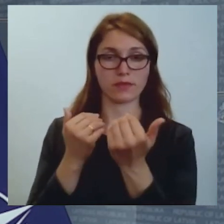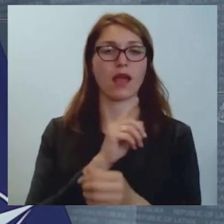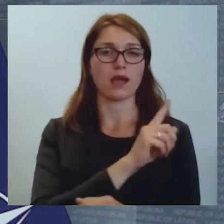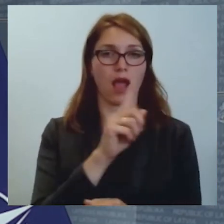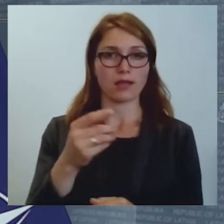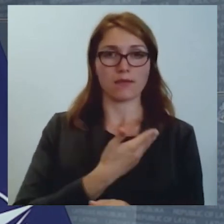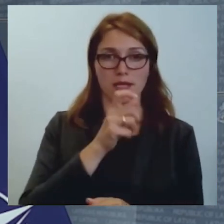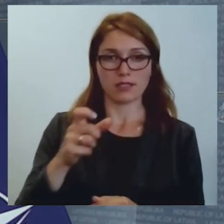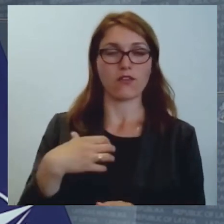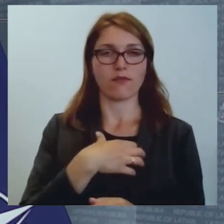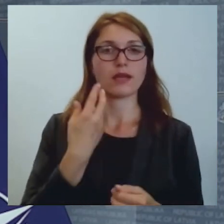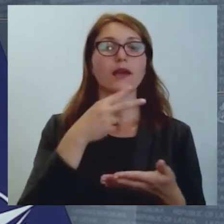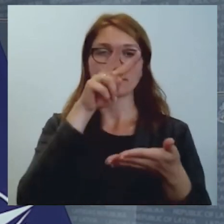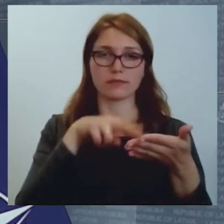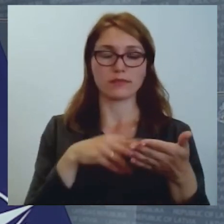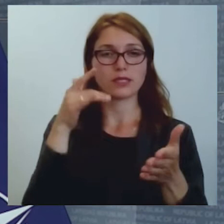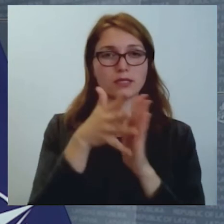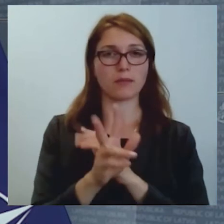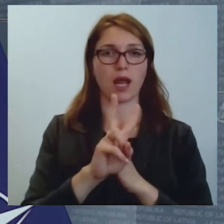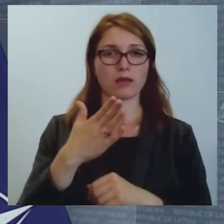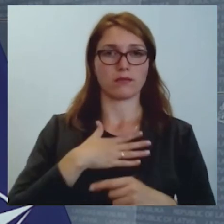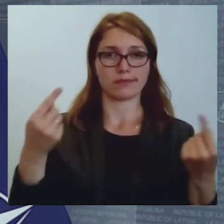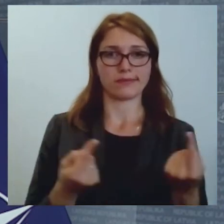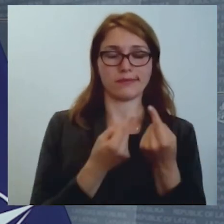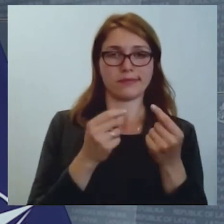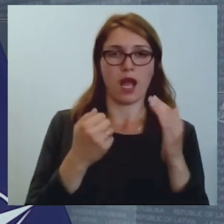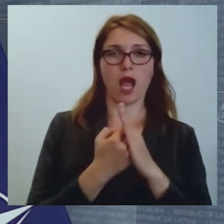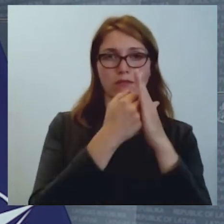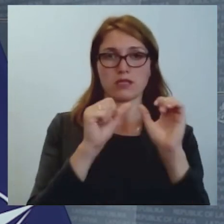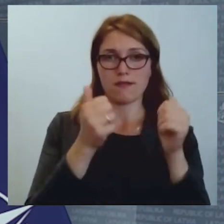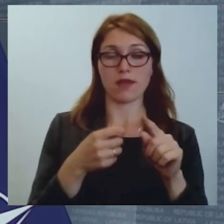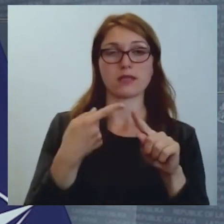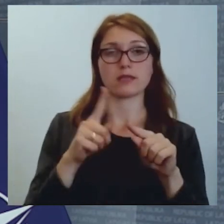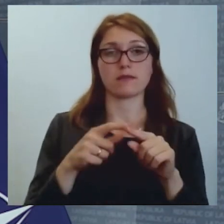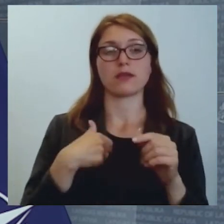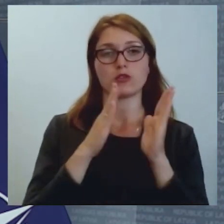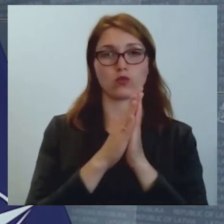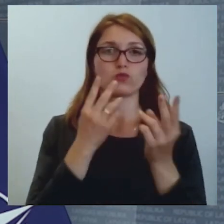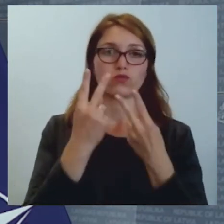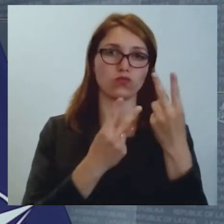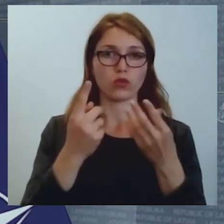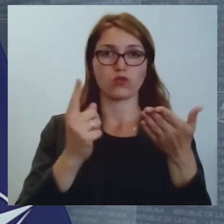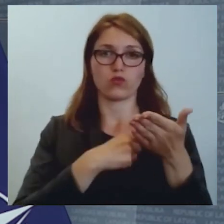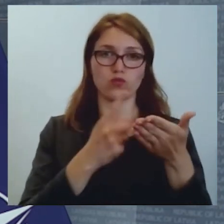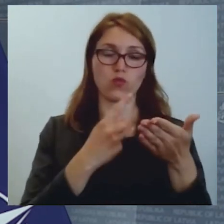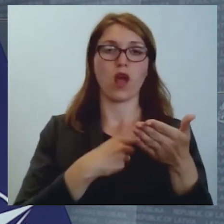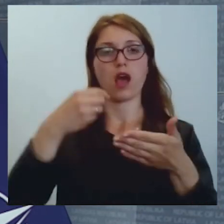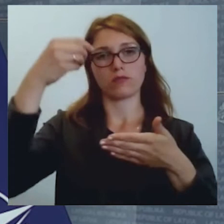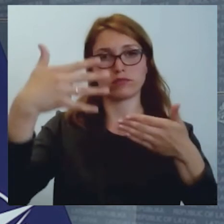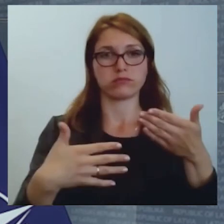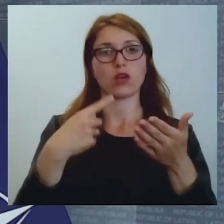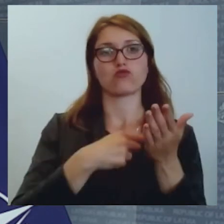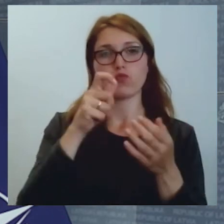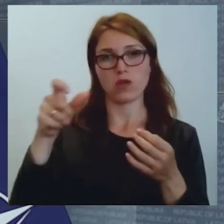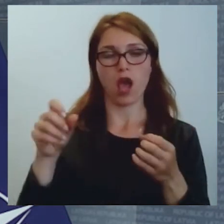savu nepieciešanu atbalsta veidu, tādēļ es aicinātu sekot līdz mēdīju informāciju